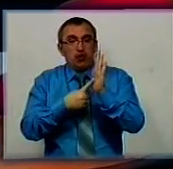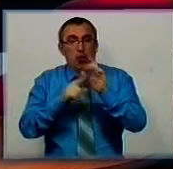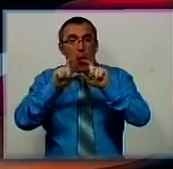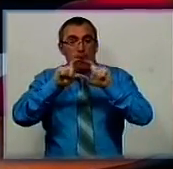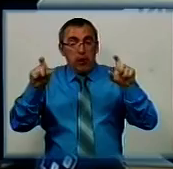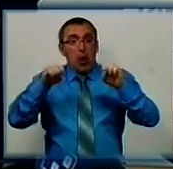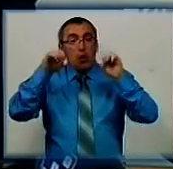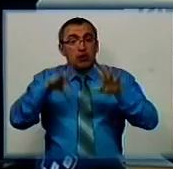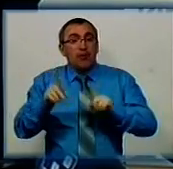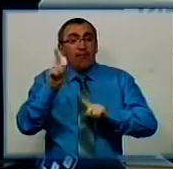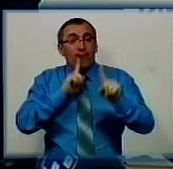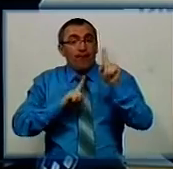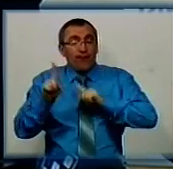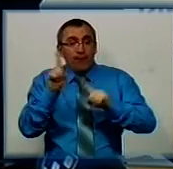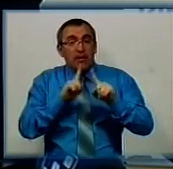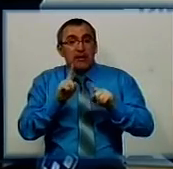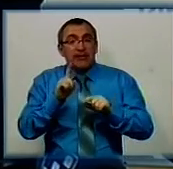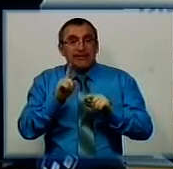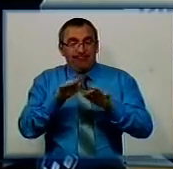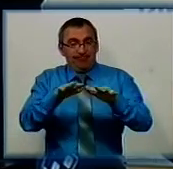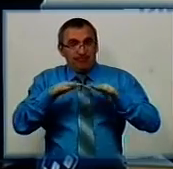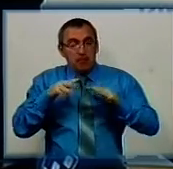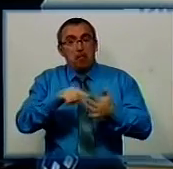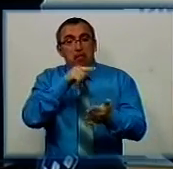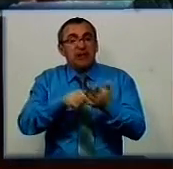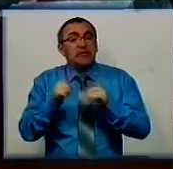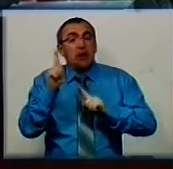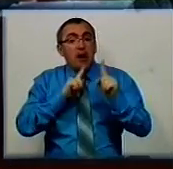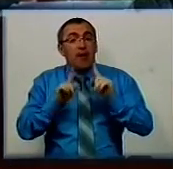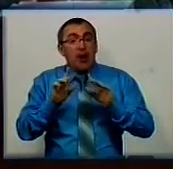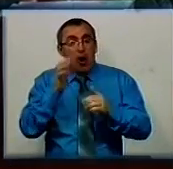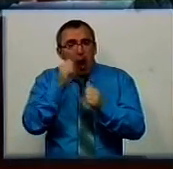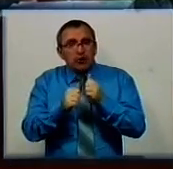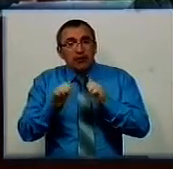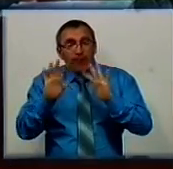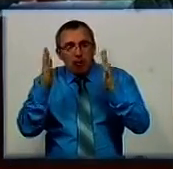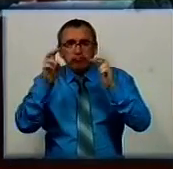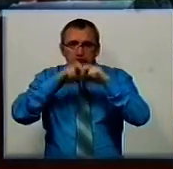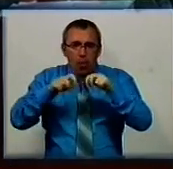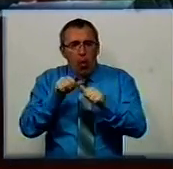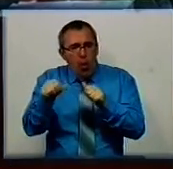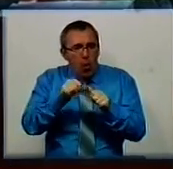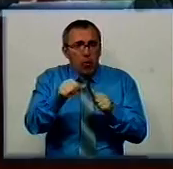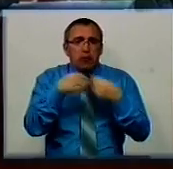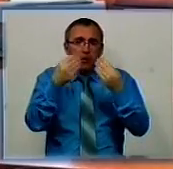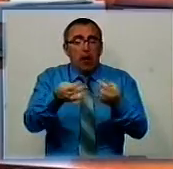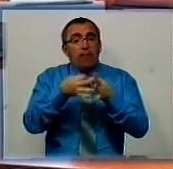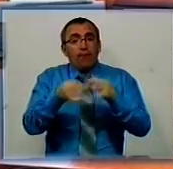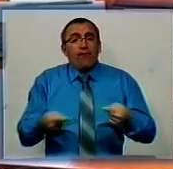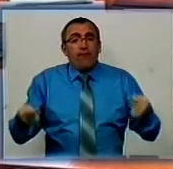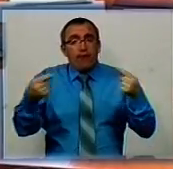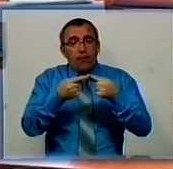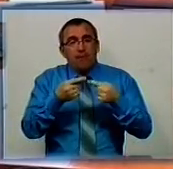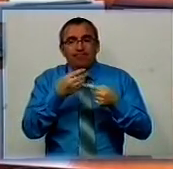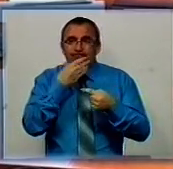Рішення виконкому винесуть на розгляд сесії міськради. Кожен випадок обіцяють розглядати окремо і надавати дозвіл у разі відповідності